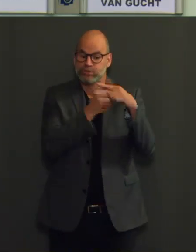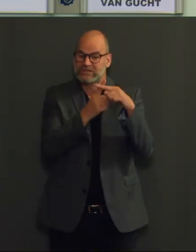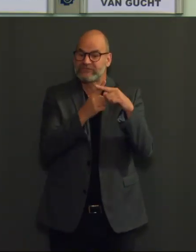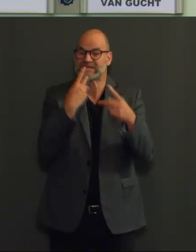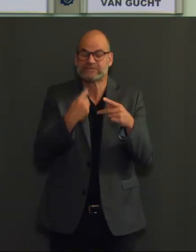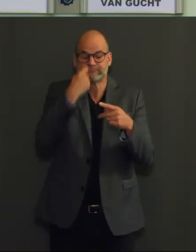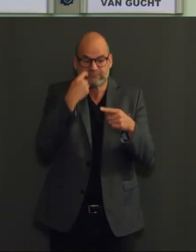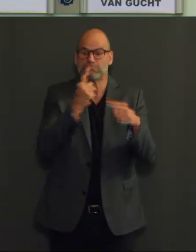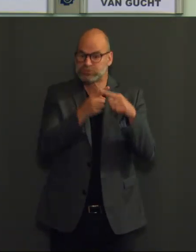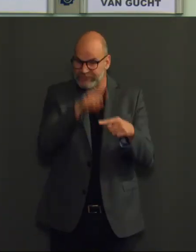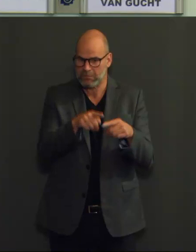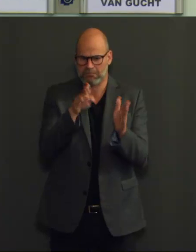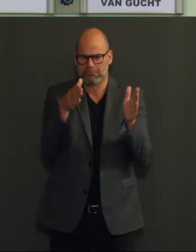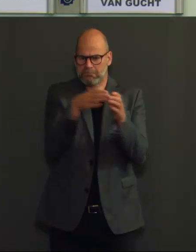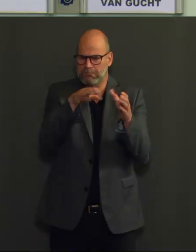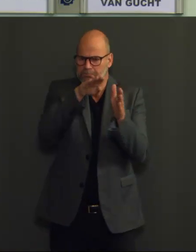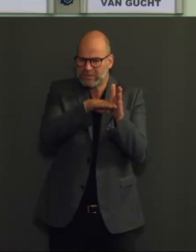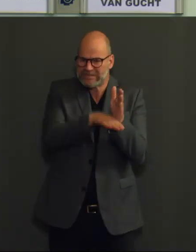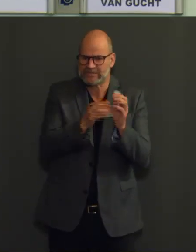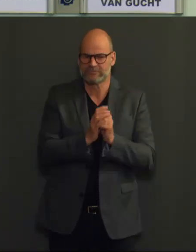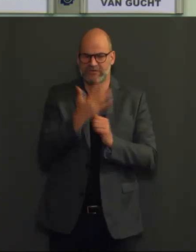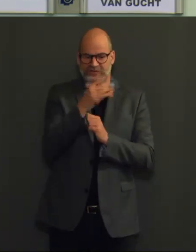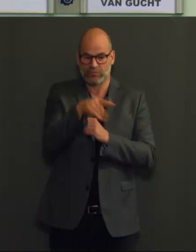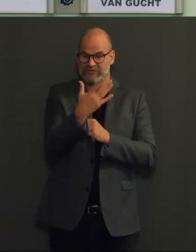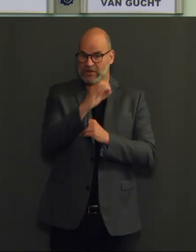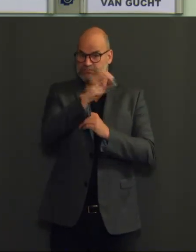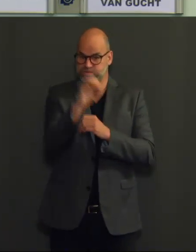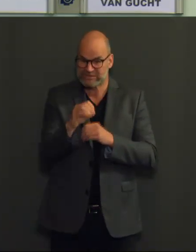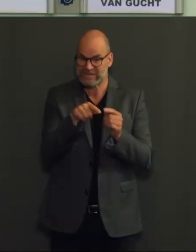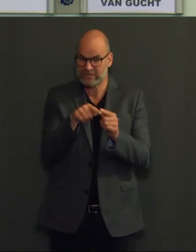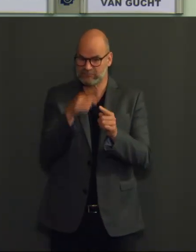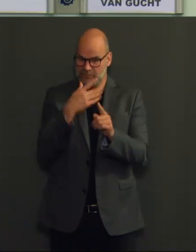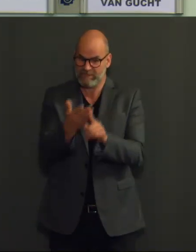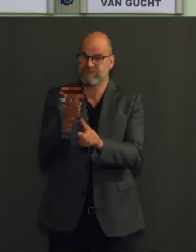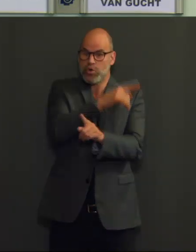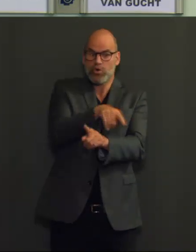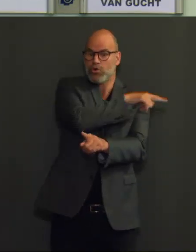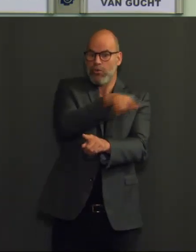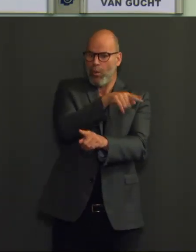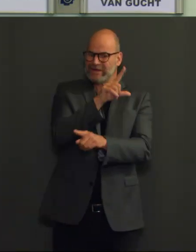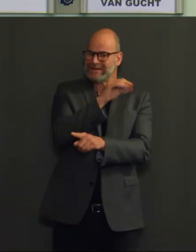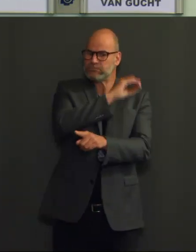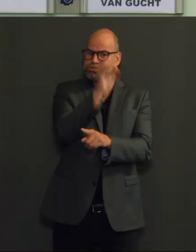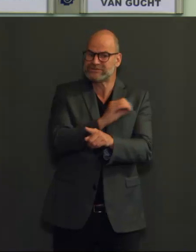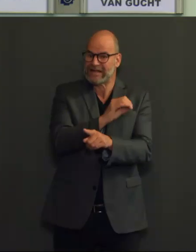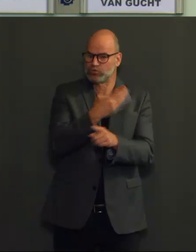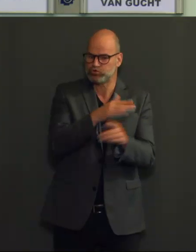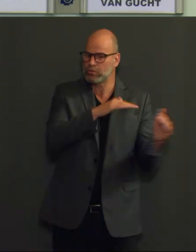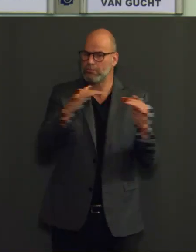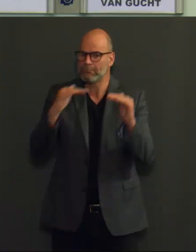,5% en we komen van zo'n 10%. Het Europese CDC